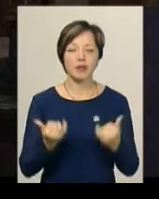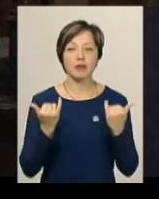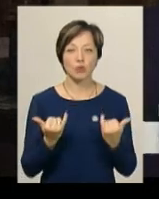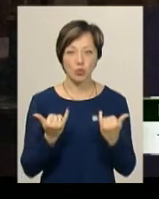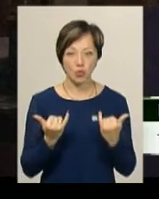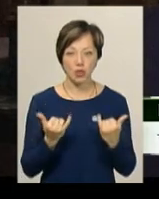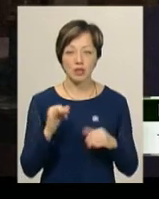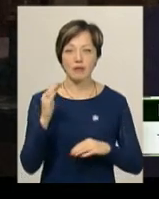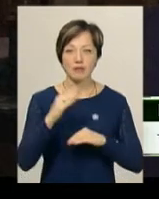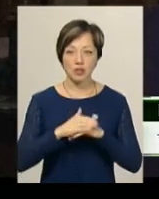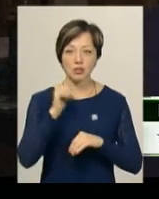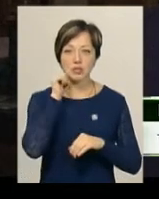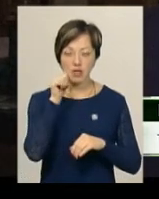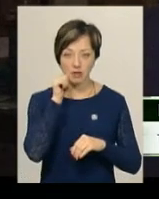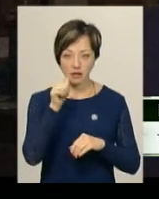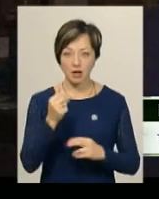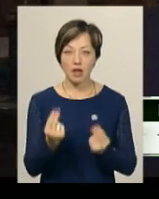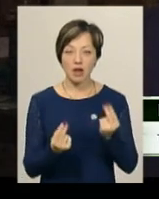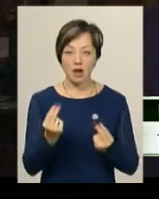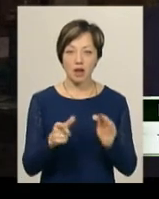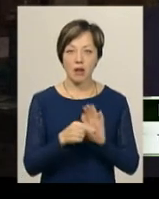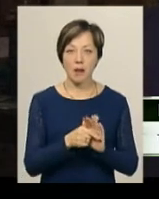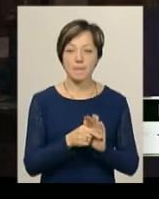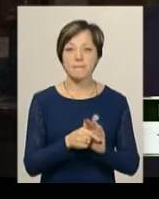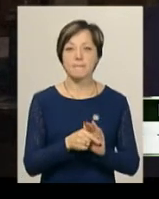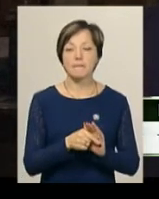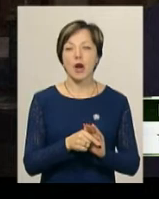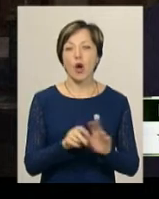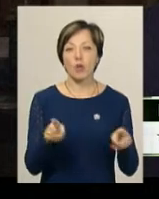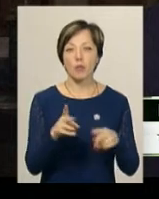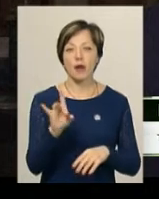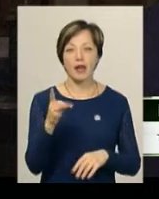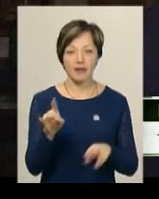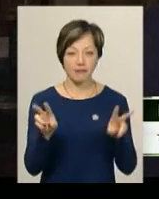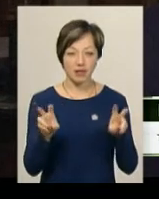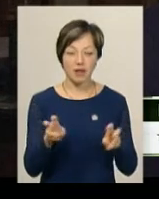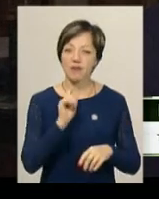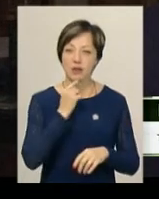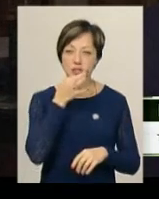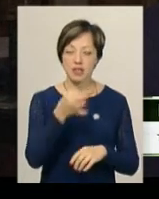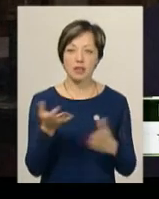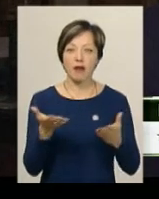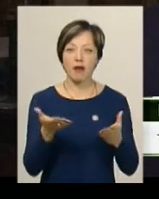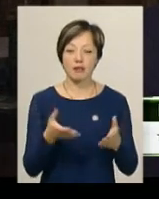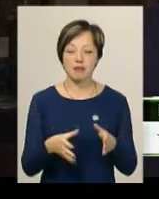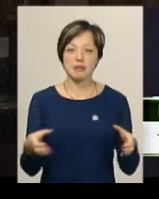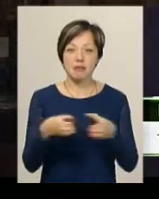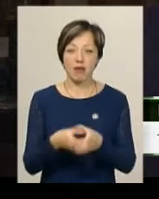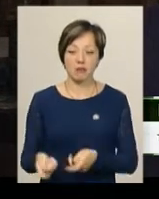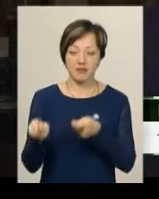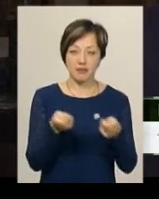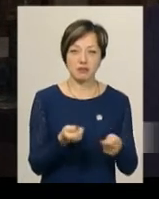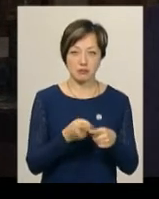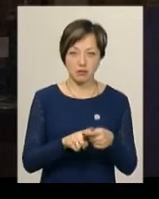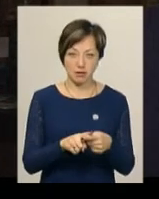Сьогодні, ввечері та завтра ми граємо з БК Рівне. Нам важко сказати, який склад привезе ця команда